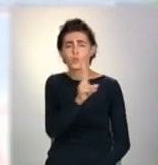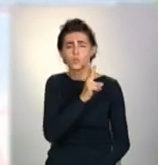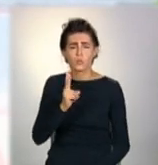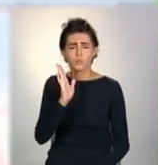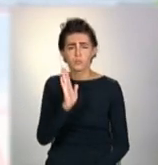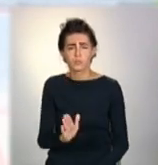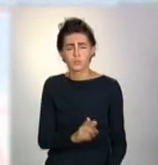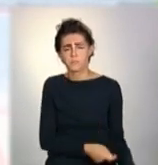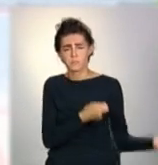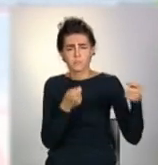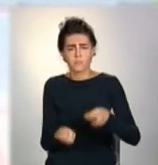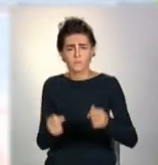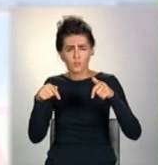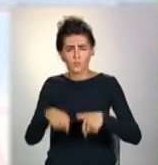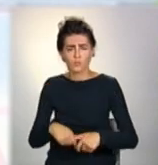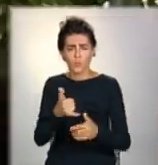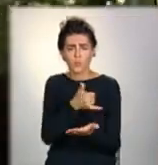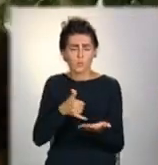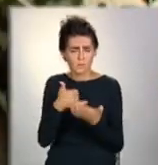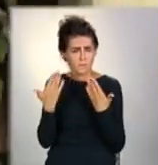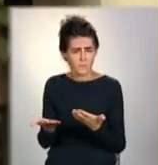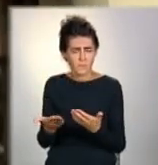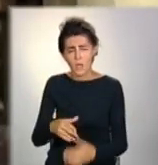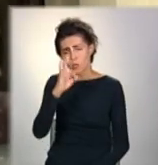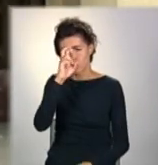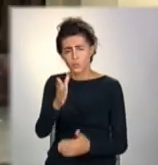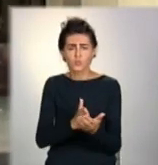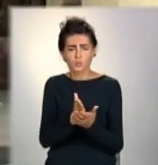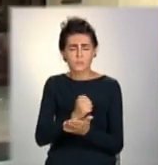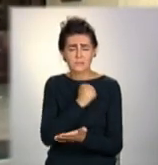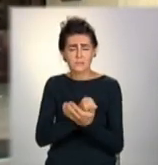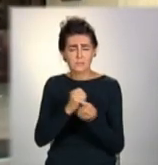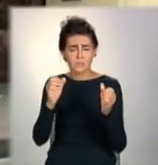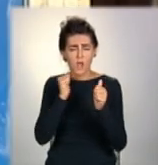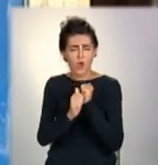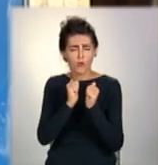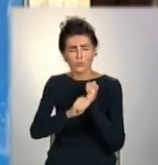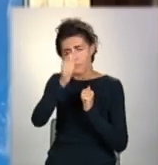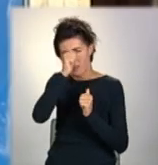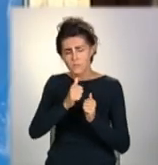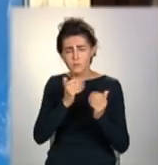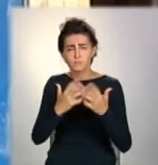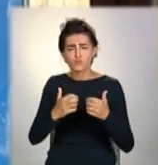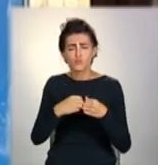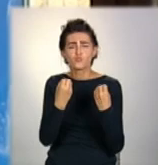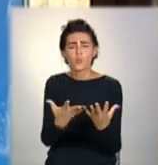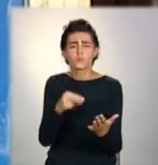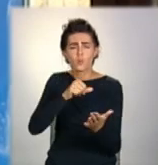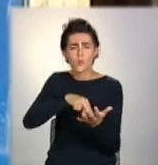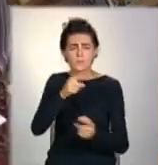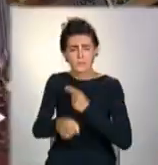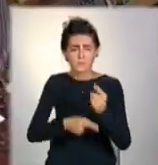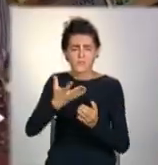імпортирувати сюди теж ростове масло. Державна служба статистики щомісяця пише, як змінились ціни на їжу по всій